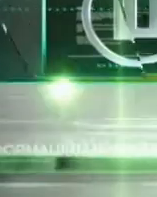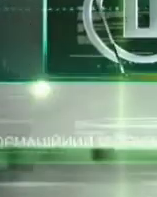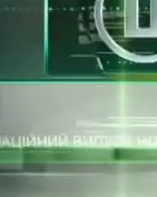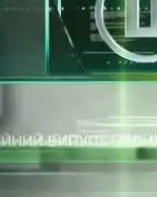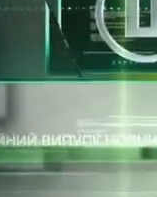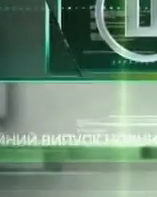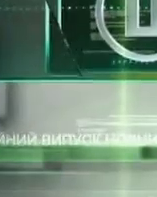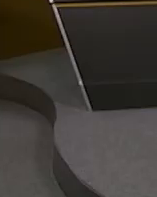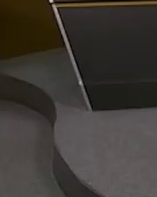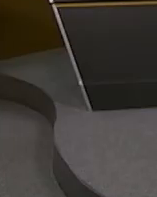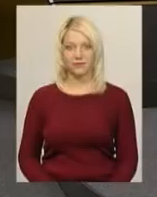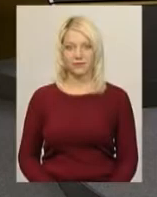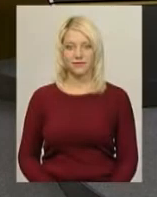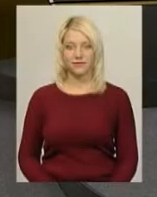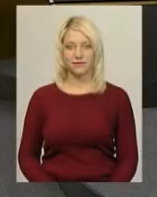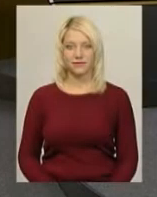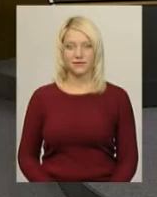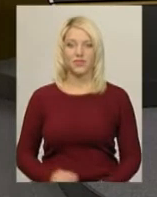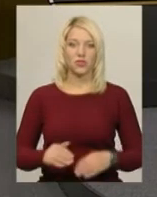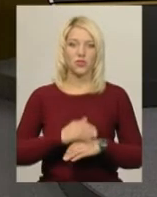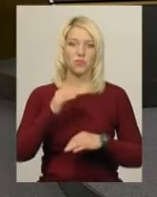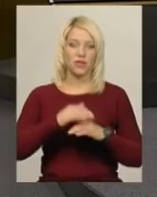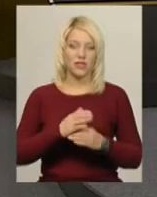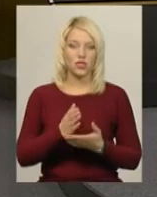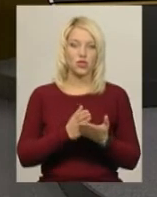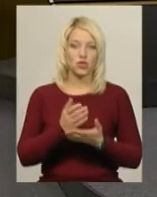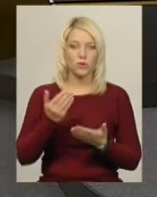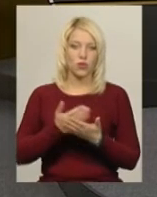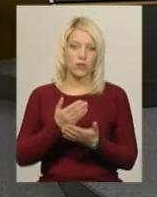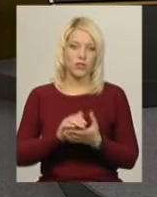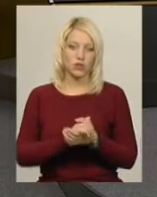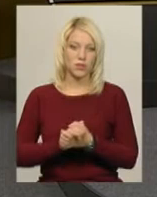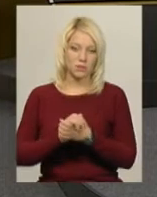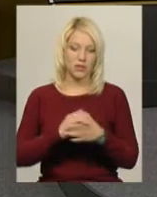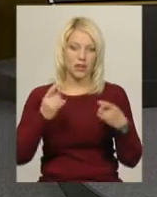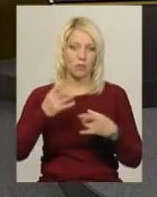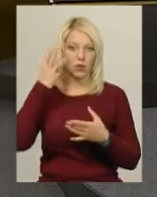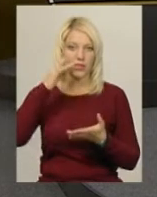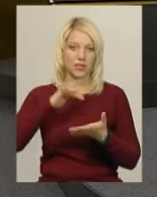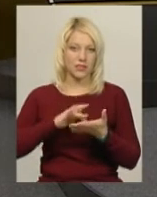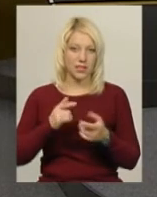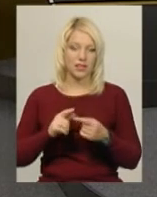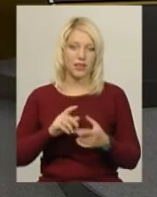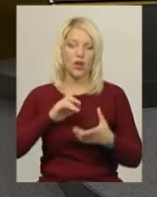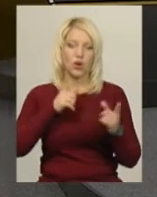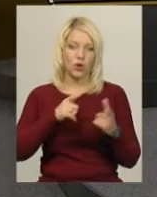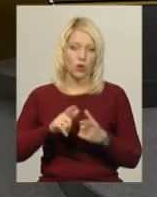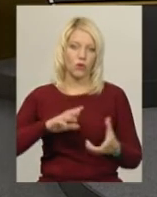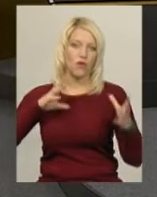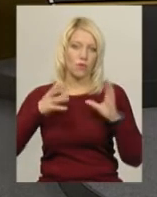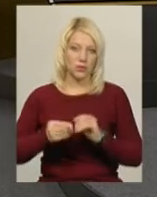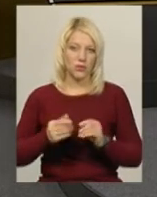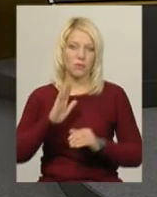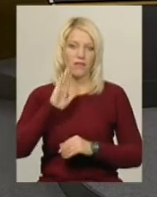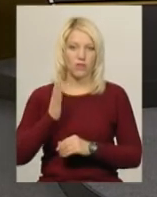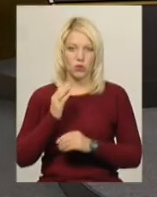Музика Доброго вечора! Служба новин Суспільного телебачення «Поділяцентр» готова підбити інформаційні підсумки середи